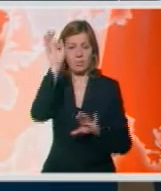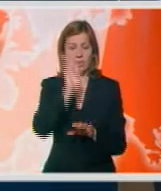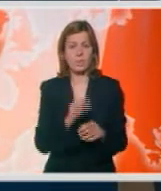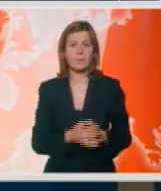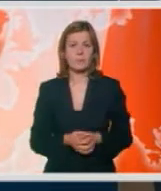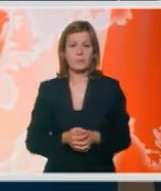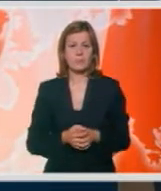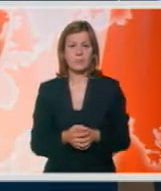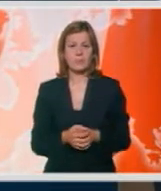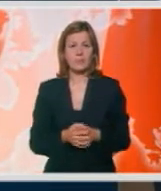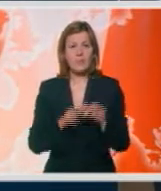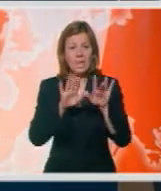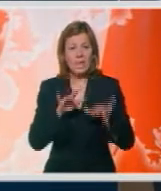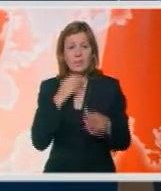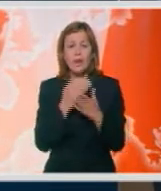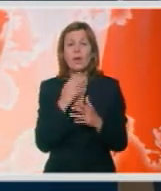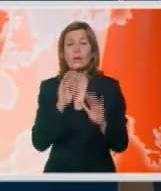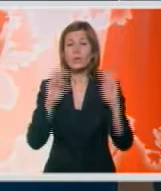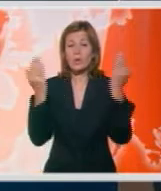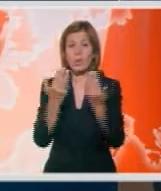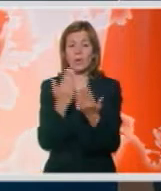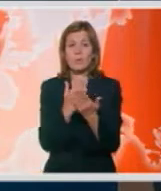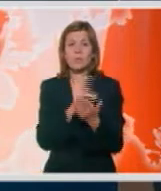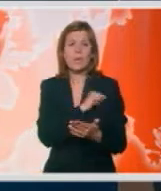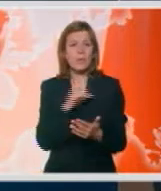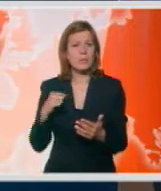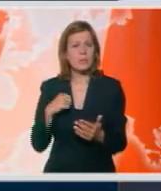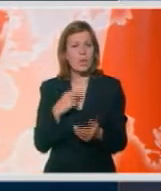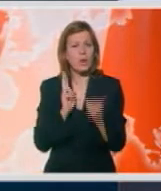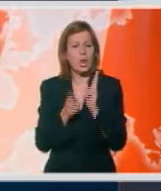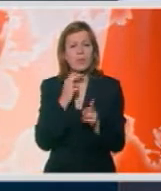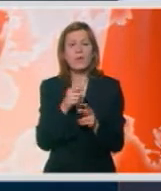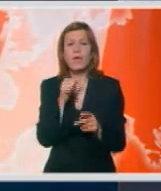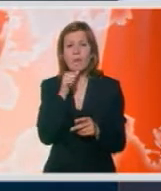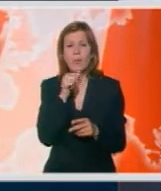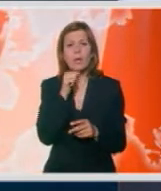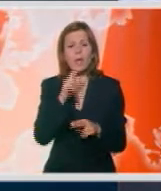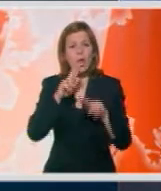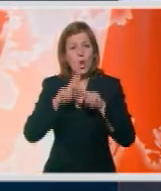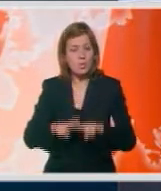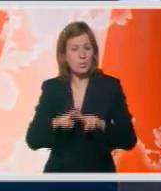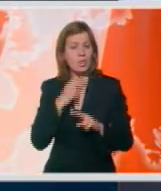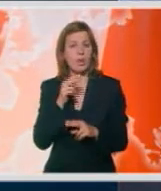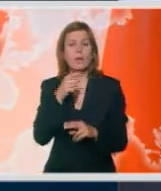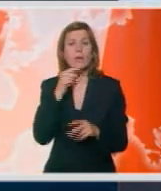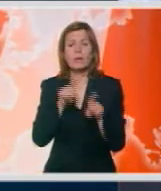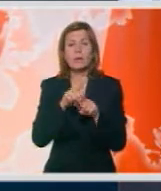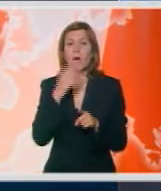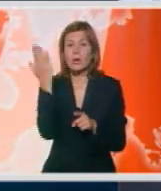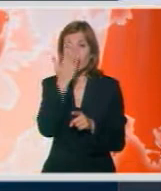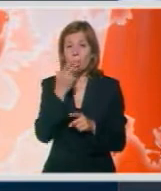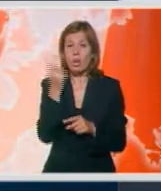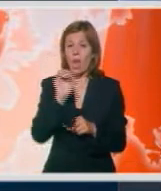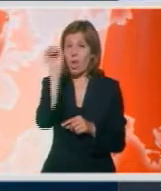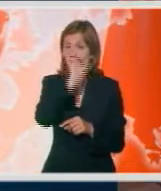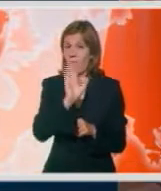Digitalna učionica će biti prilagođene ne samo za nastavu informatike, već i za ostale predmete. Po uzoru na školovanje u